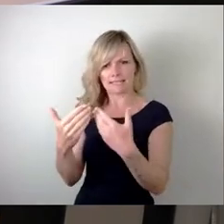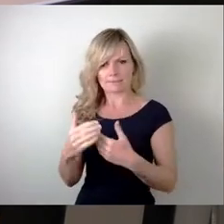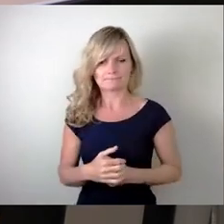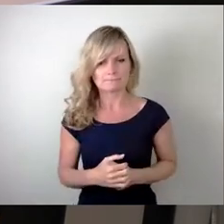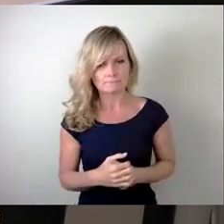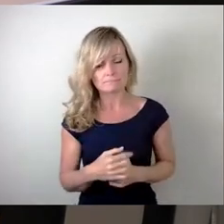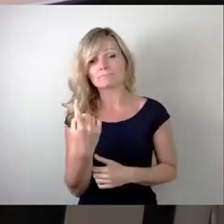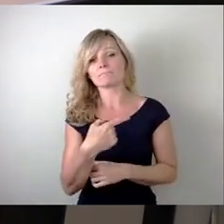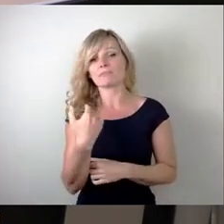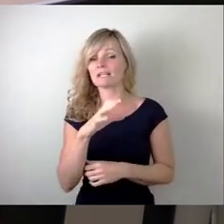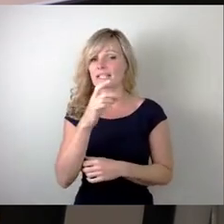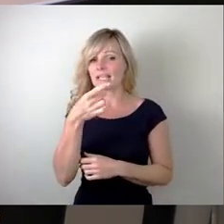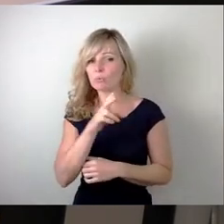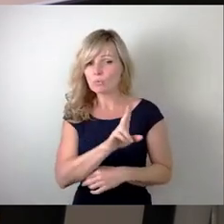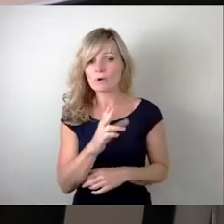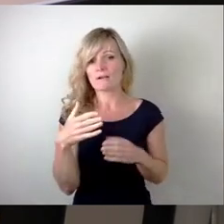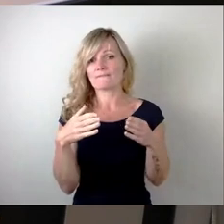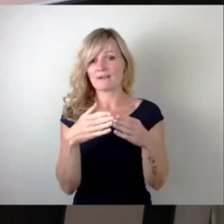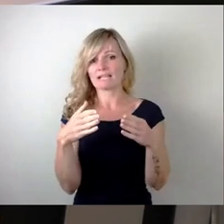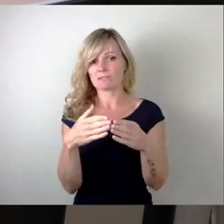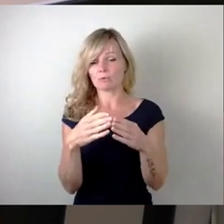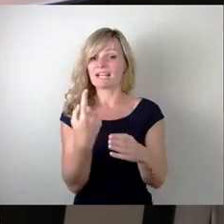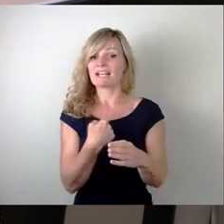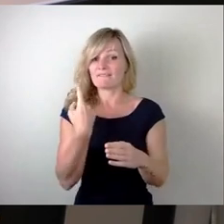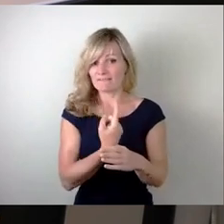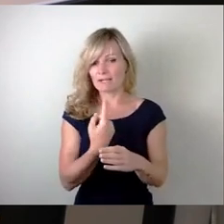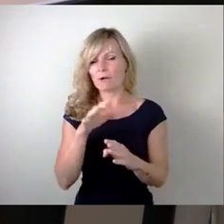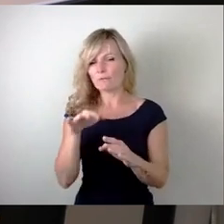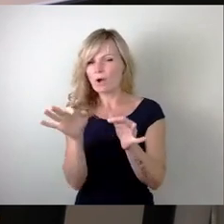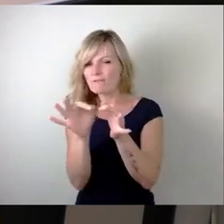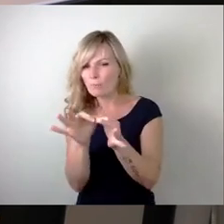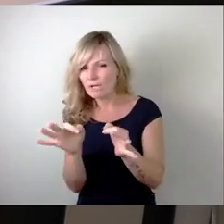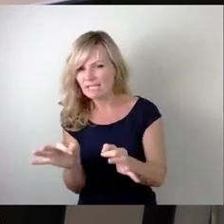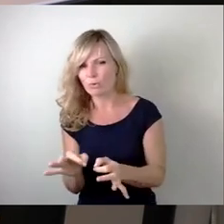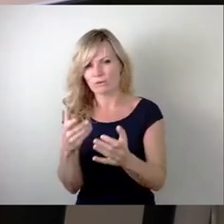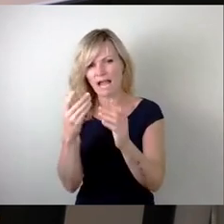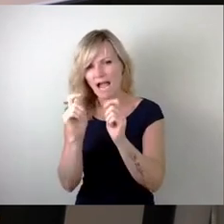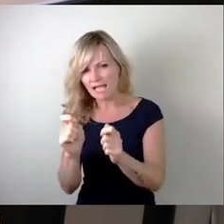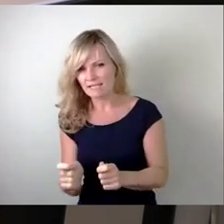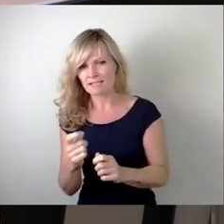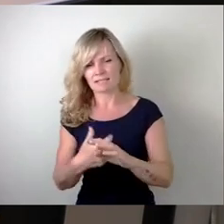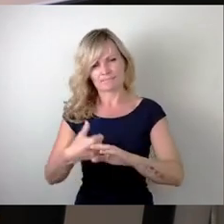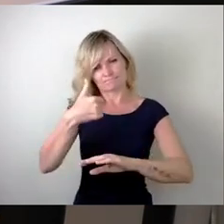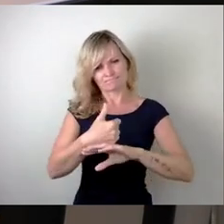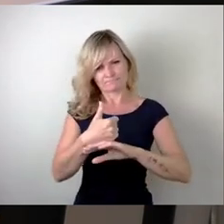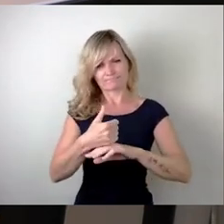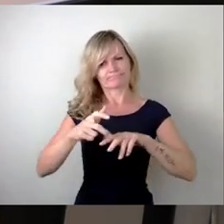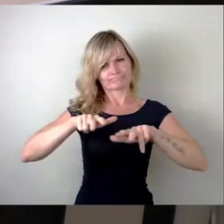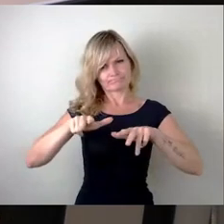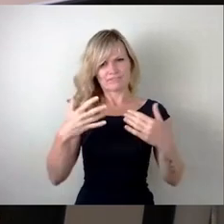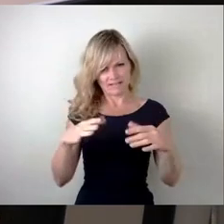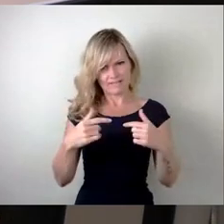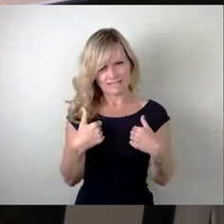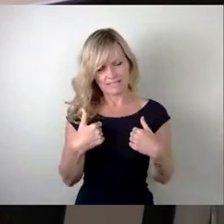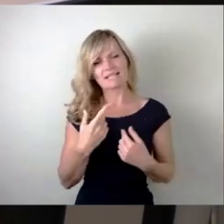-Fraktion am Ende die Federführung bei der Ausformulierung des entsprechenden Antrags übernommen haben, so ist